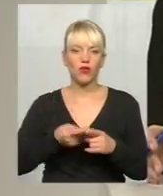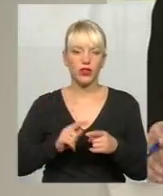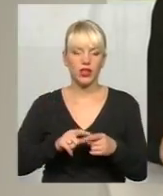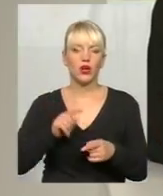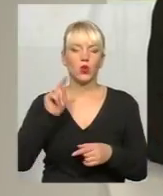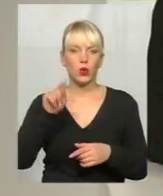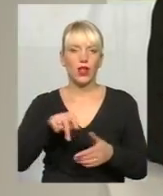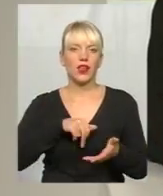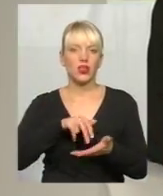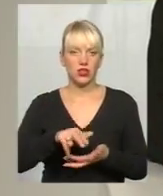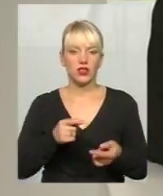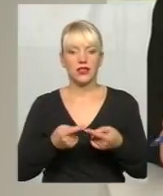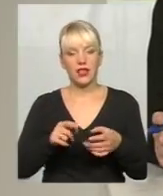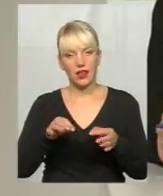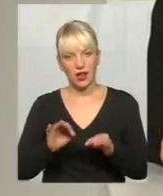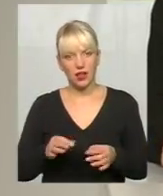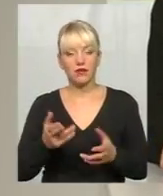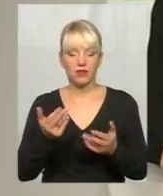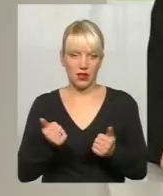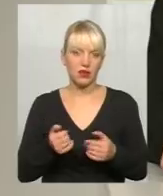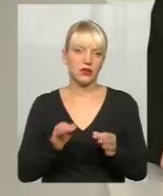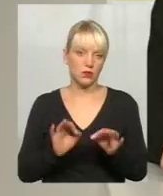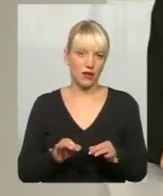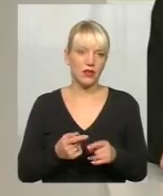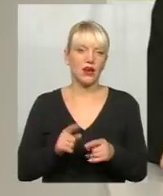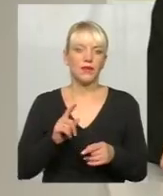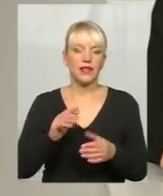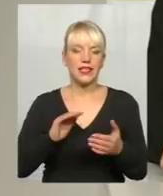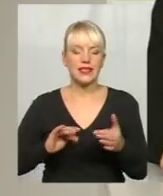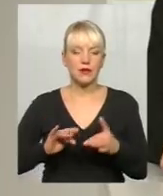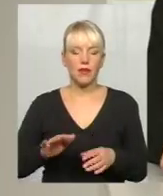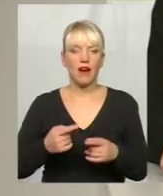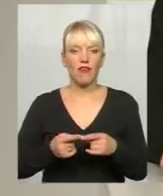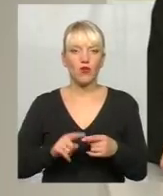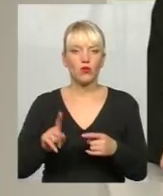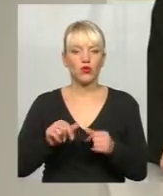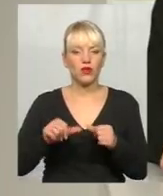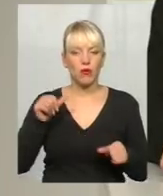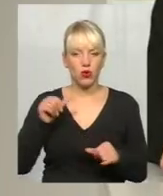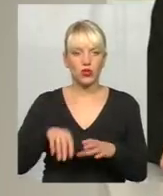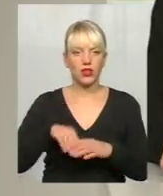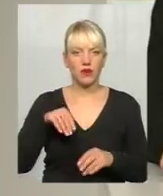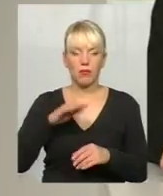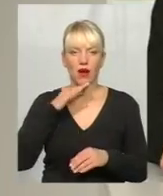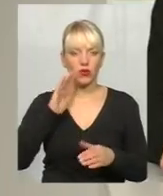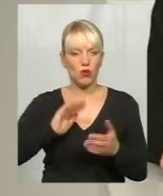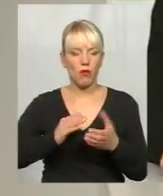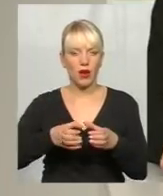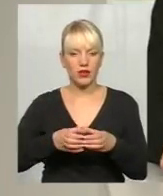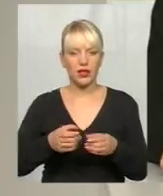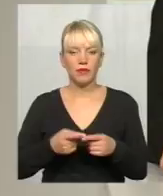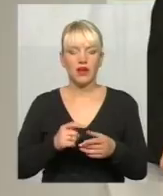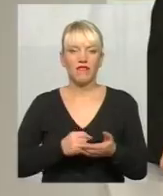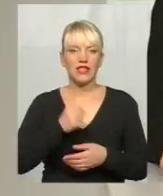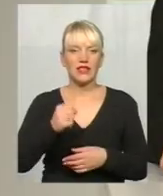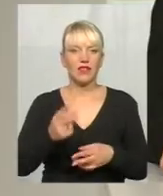Чи справді це так? Так, справді, справа в тому, що на кожних виборах багато партій бувають, виставляють технічних